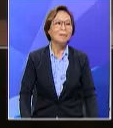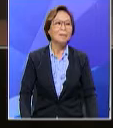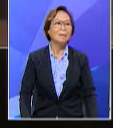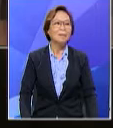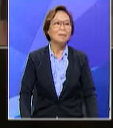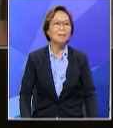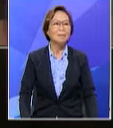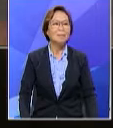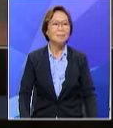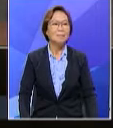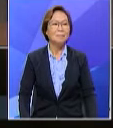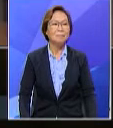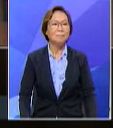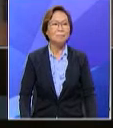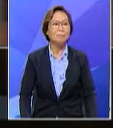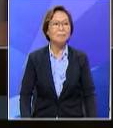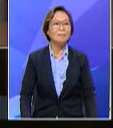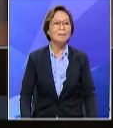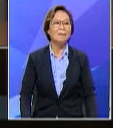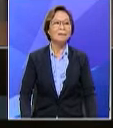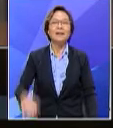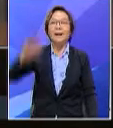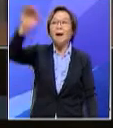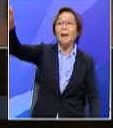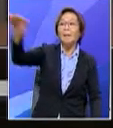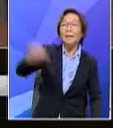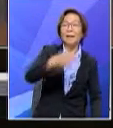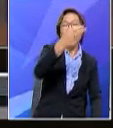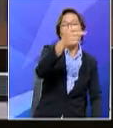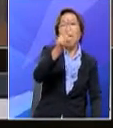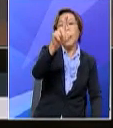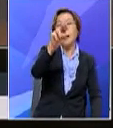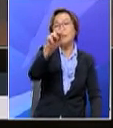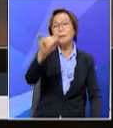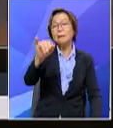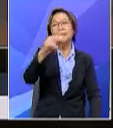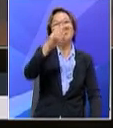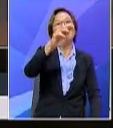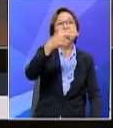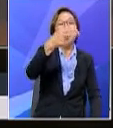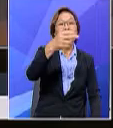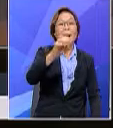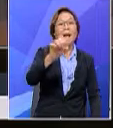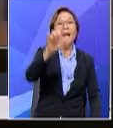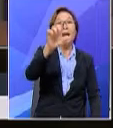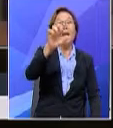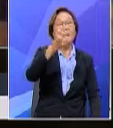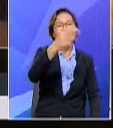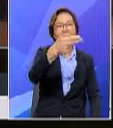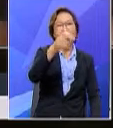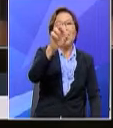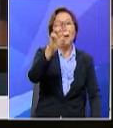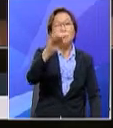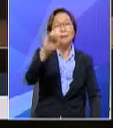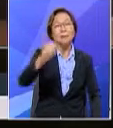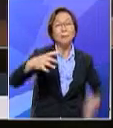yang adik-beradik Hilmis pakai ini busana buatan sendiri